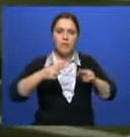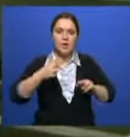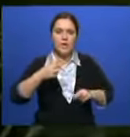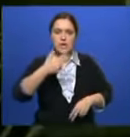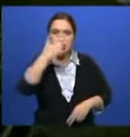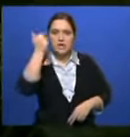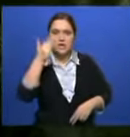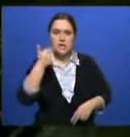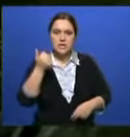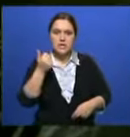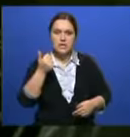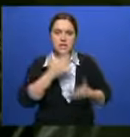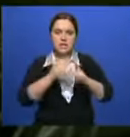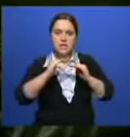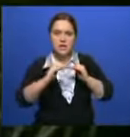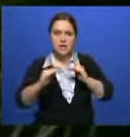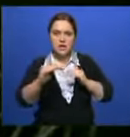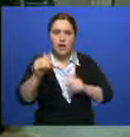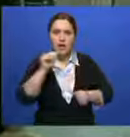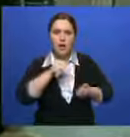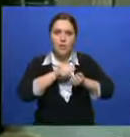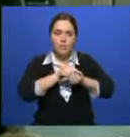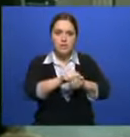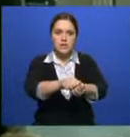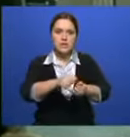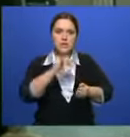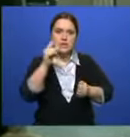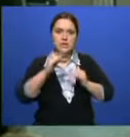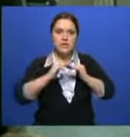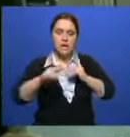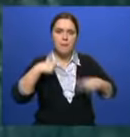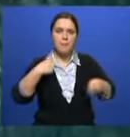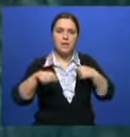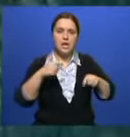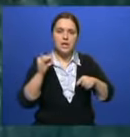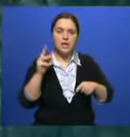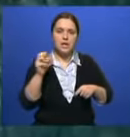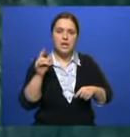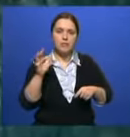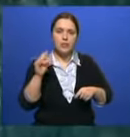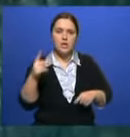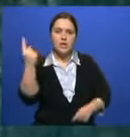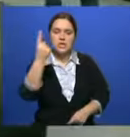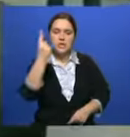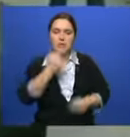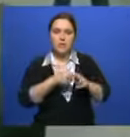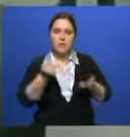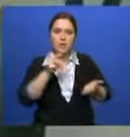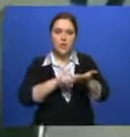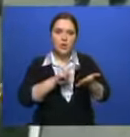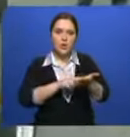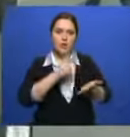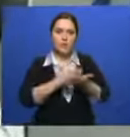«слои». Ведь печатают каждую деталь чудо-машины слоями из пластика и карбона. Отмечу, что это единственный в мире автомобиль, цена которого